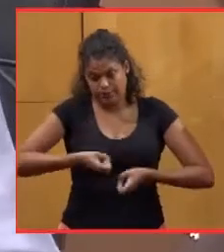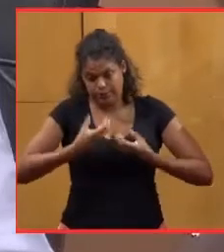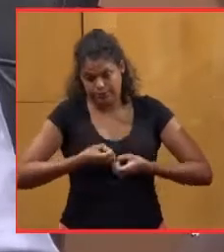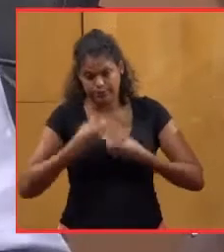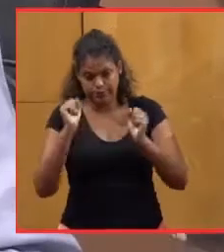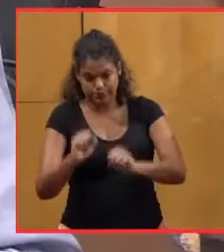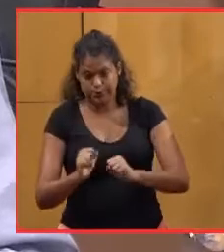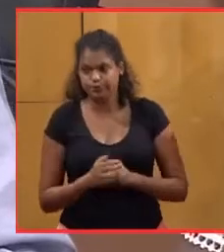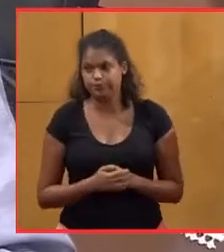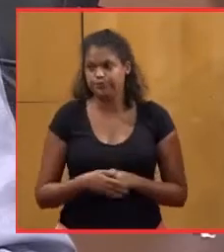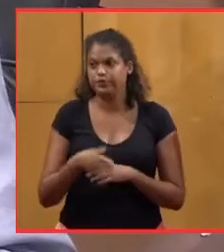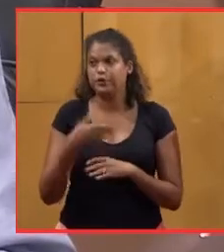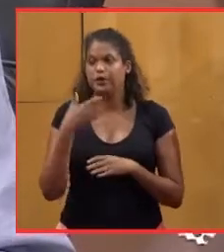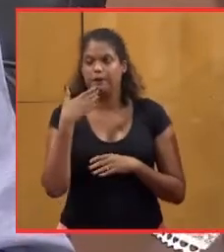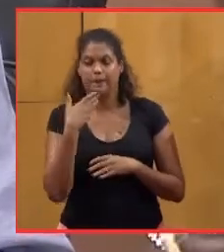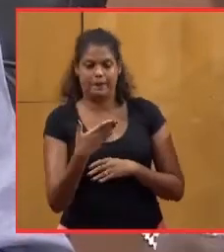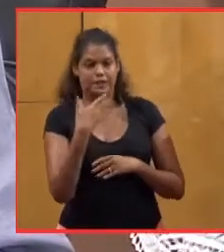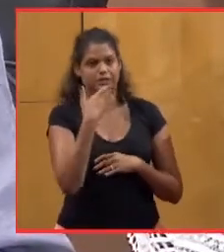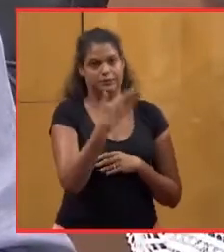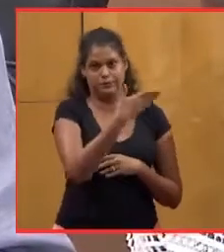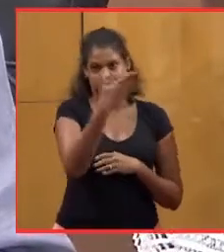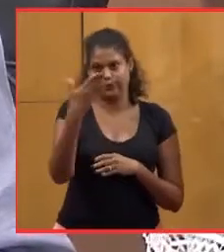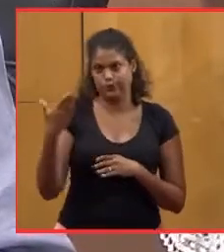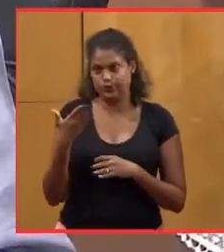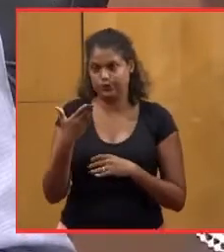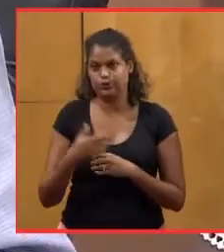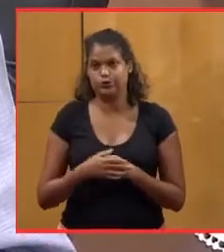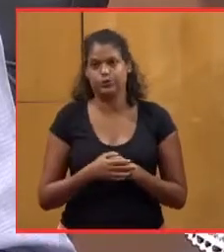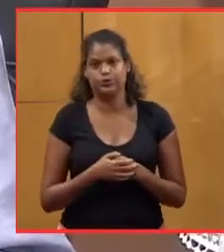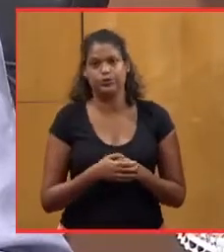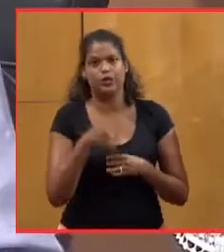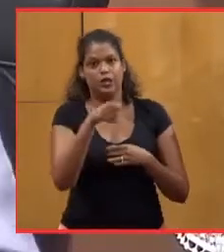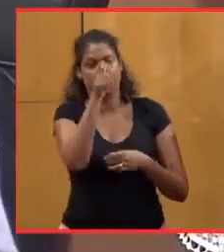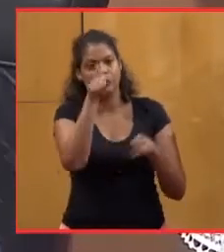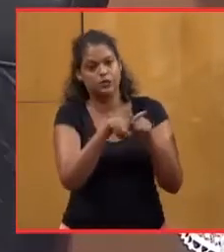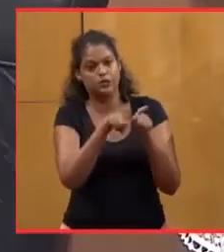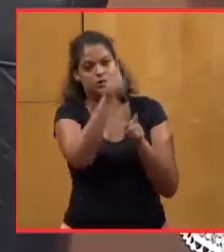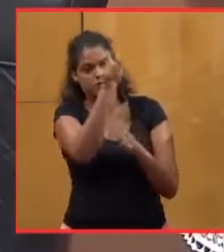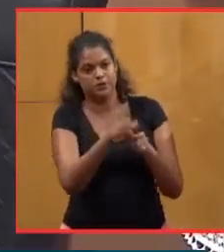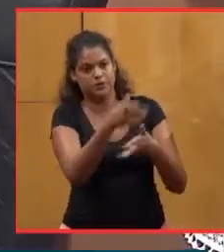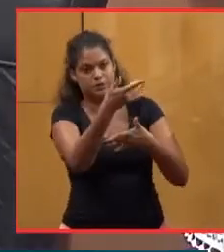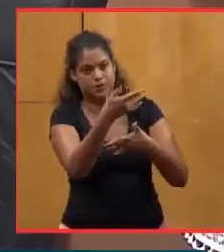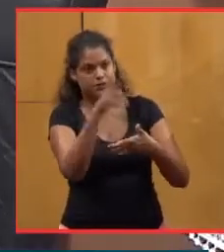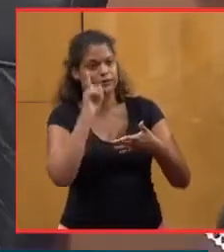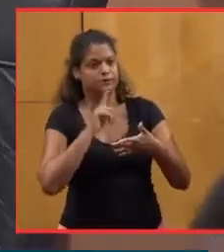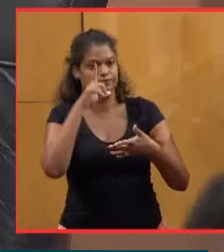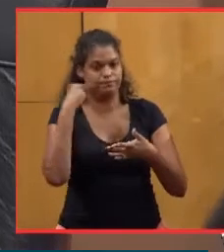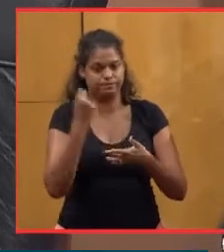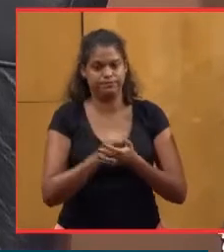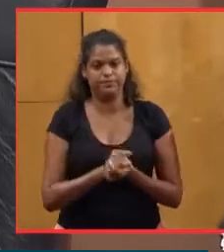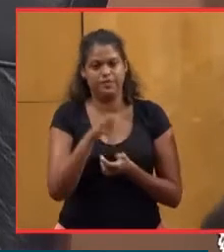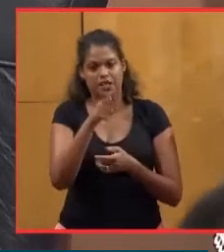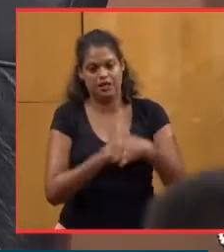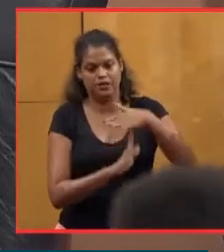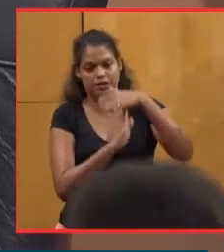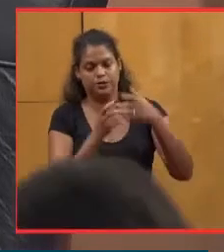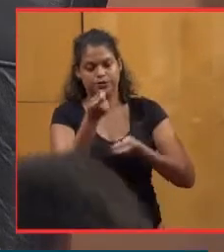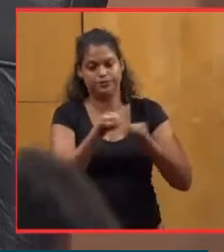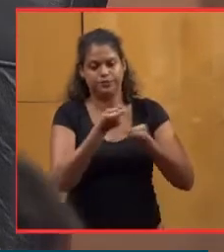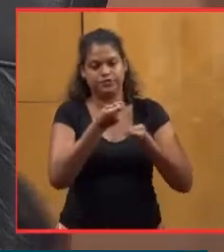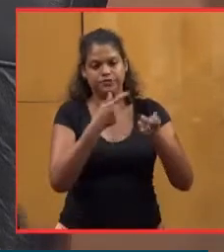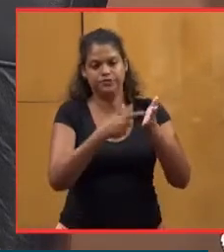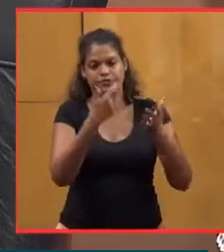Merci, bonjour à tous les collègues, bonjour aux Martiniquaises et aux Martiniquais. Le compte de gestion 2016